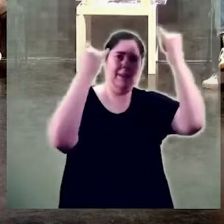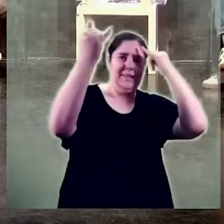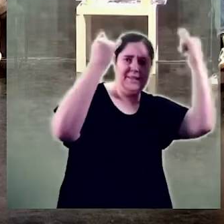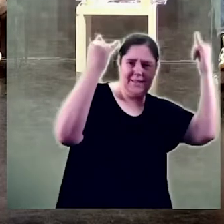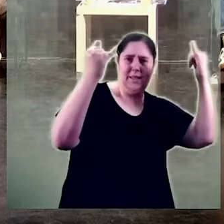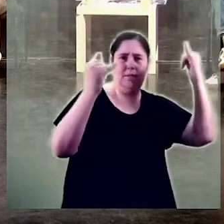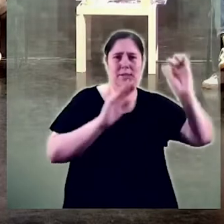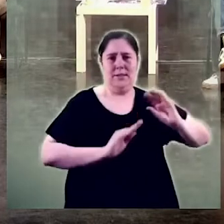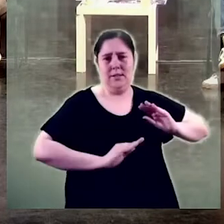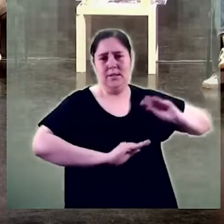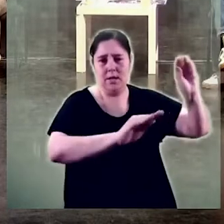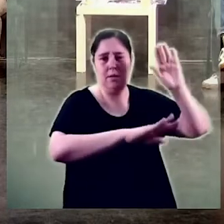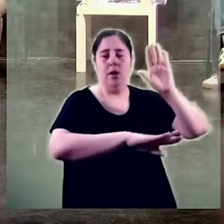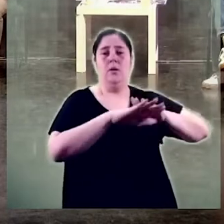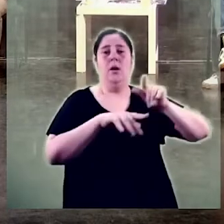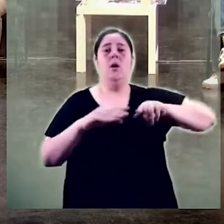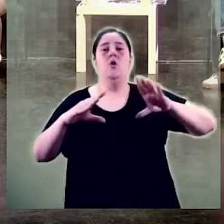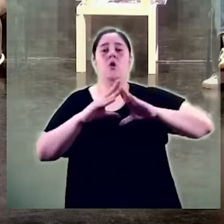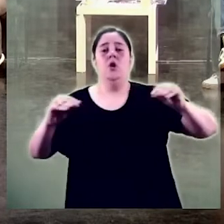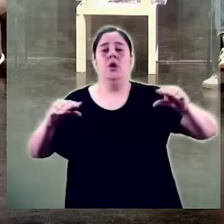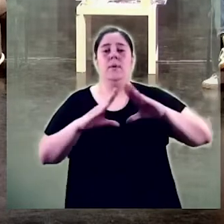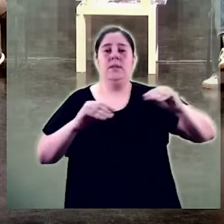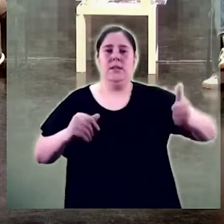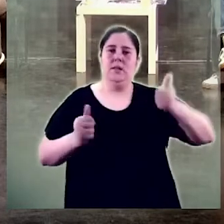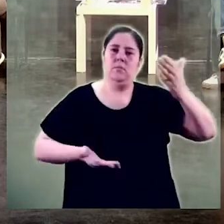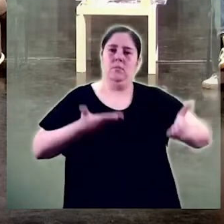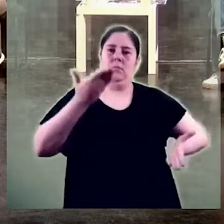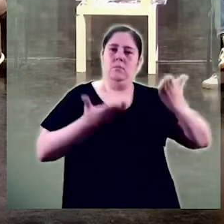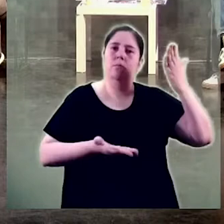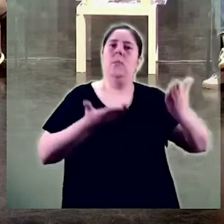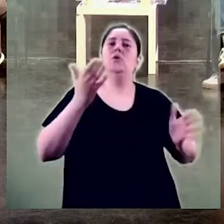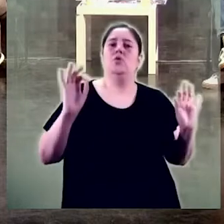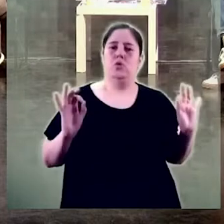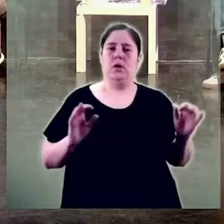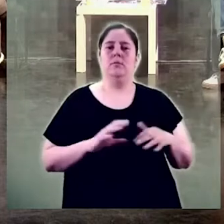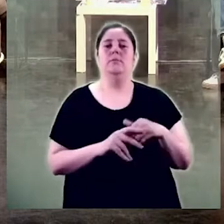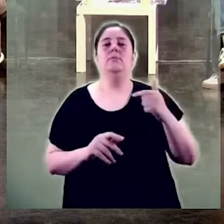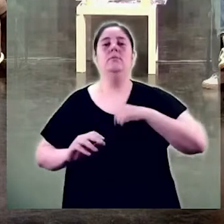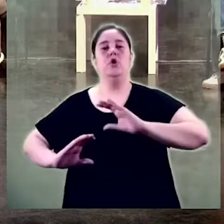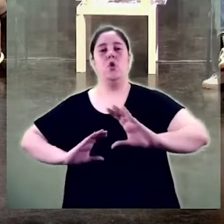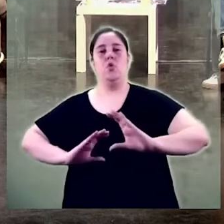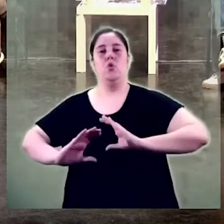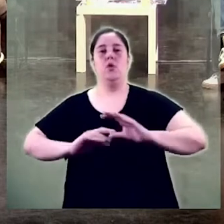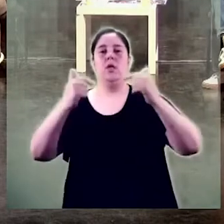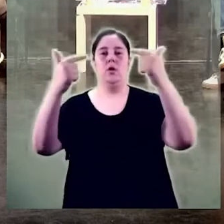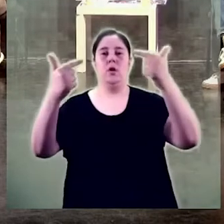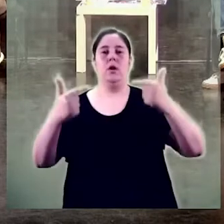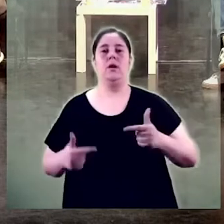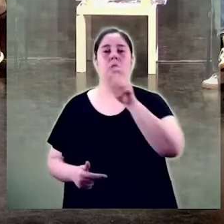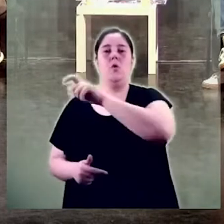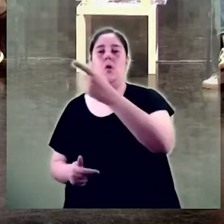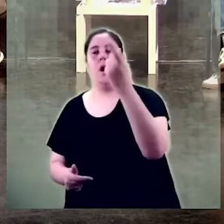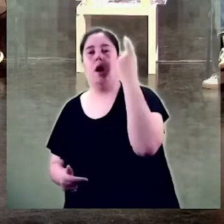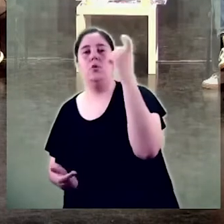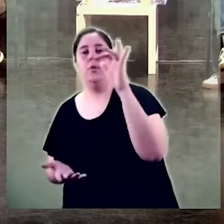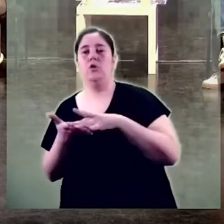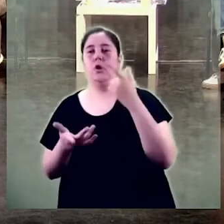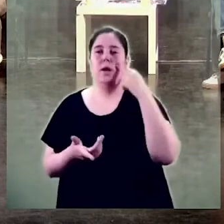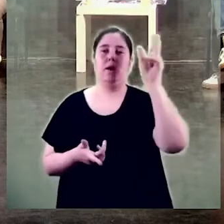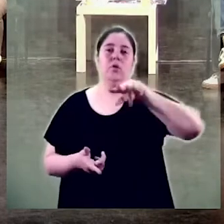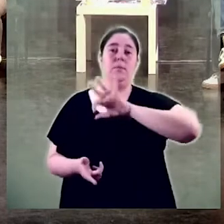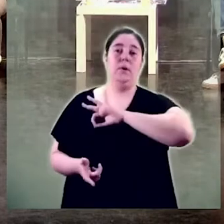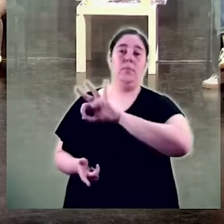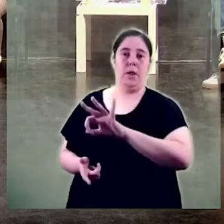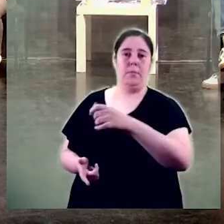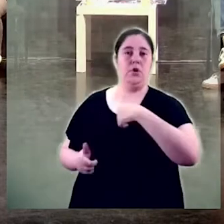iniciatives que manté i desenvolupo contribuint a fer la nostra universitat més justa. Com a coordinadora del Grau de l'alumnat que